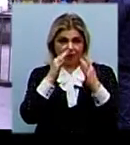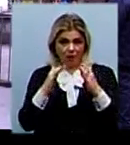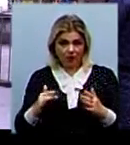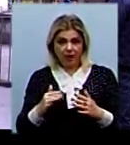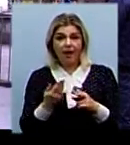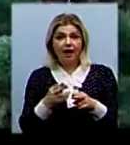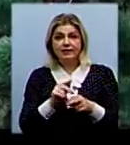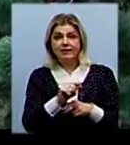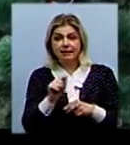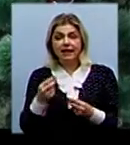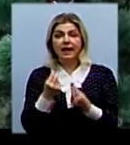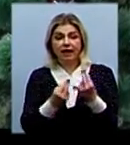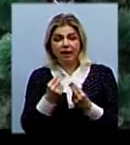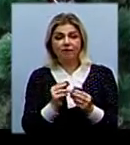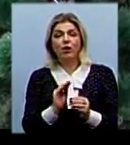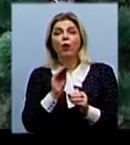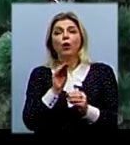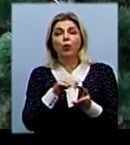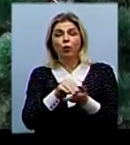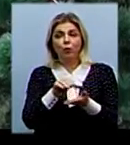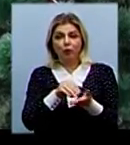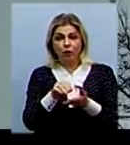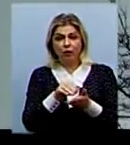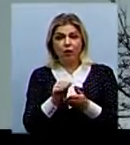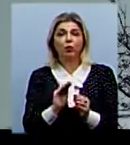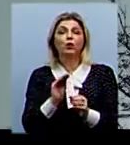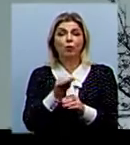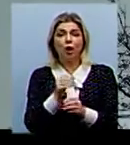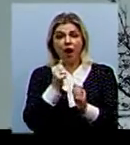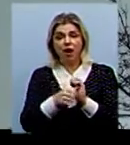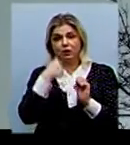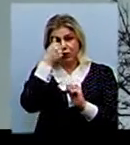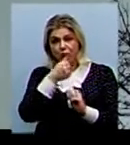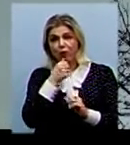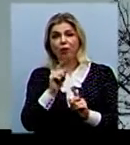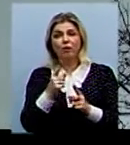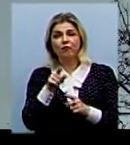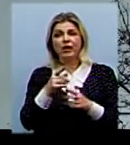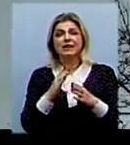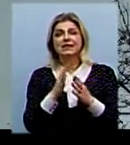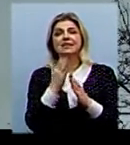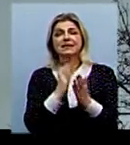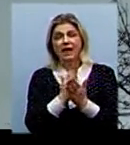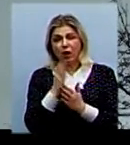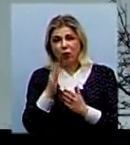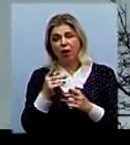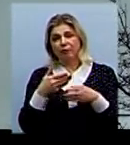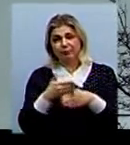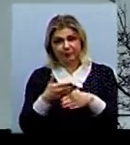іграшки ми купуємо додатково кожного року, тому що вони скляні, вони б'ються.